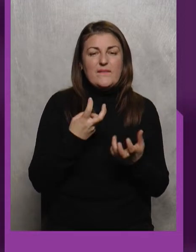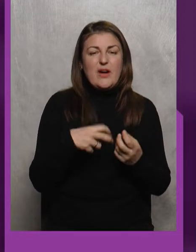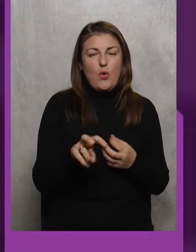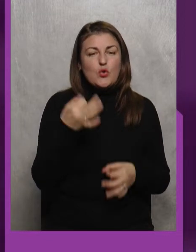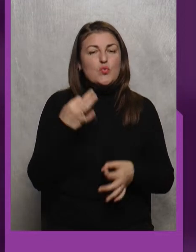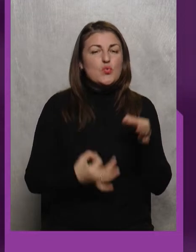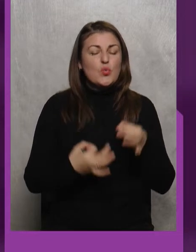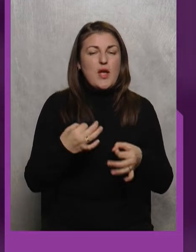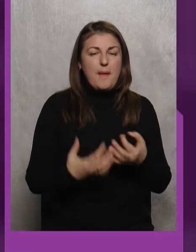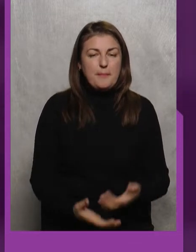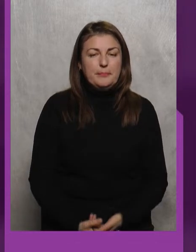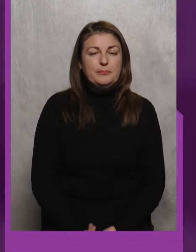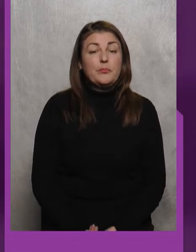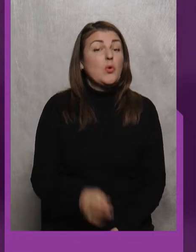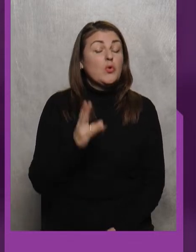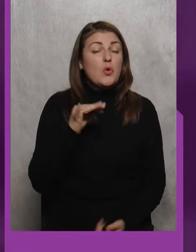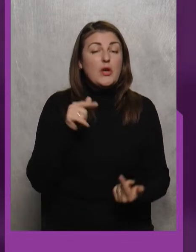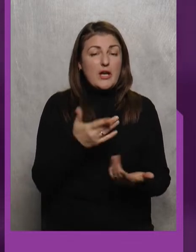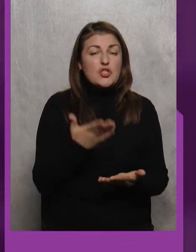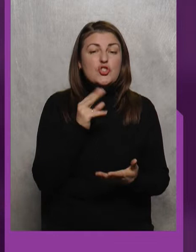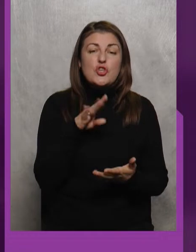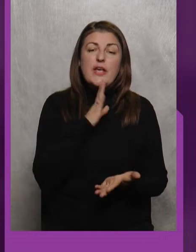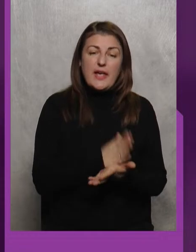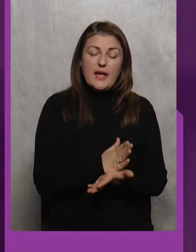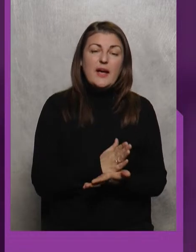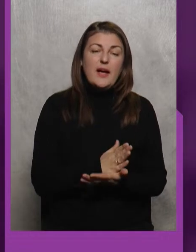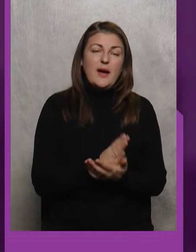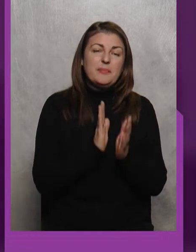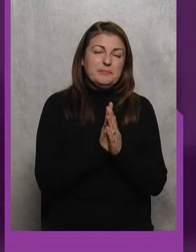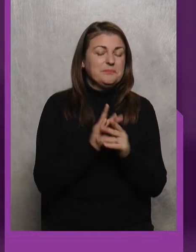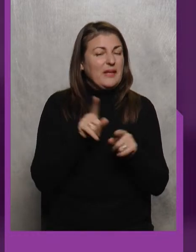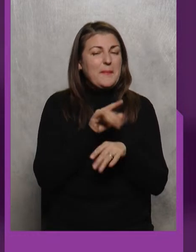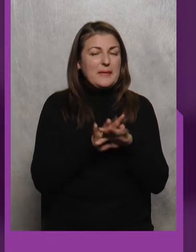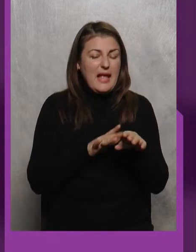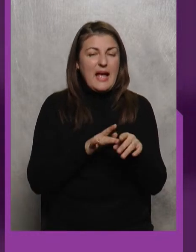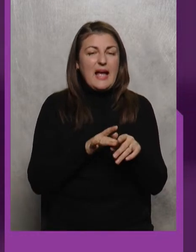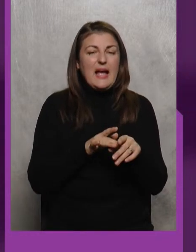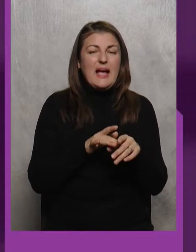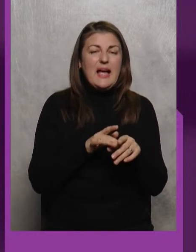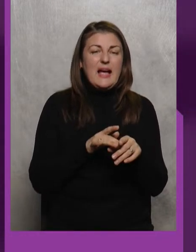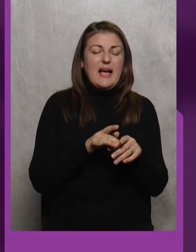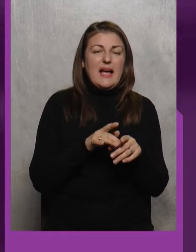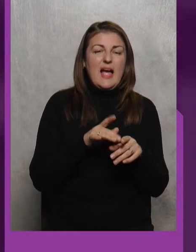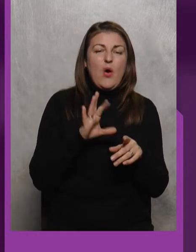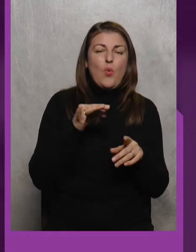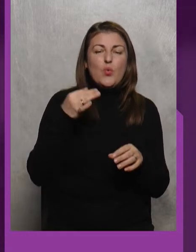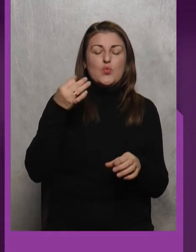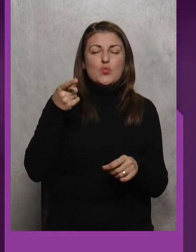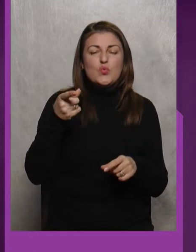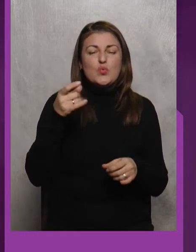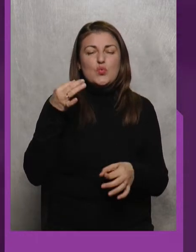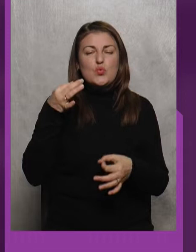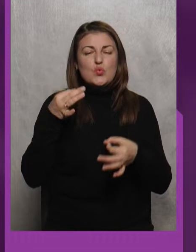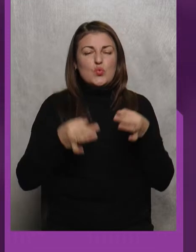суддя До речі Чи є Перепрошую за такі питання Сексизму у суддівстві в дзюдо?